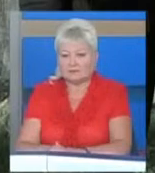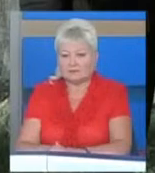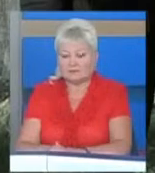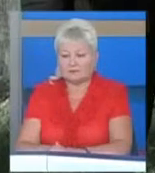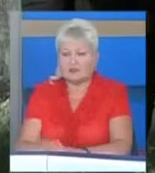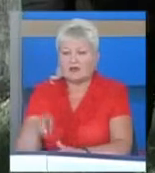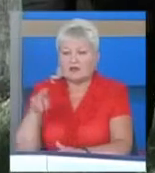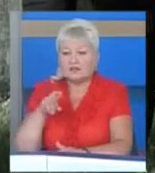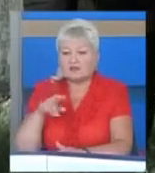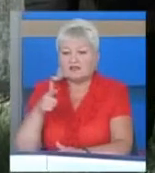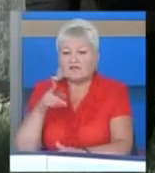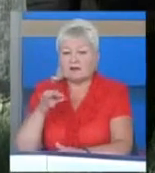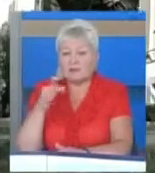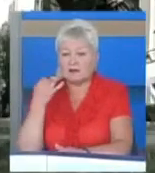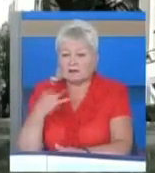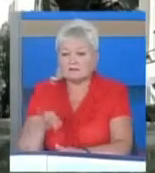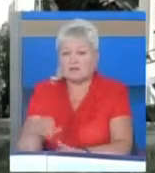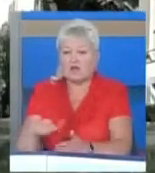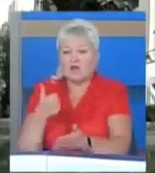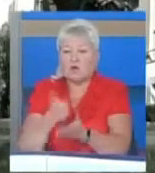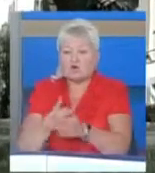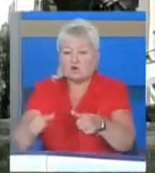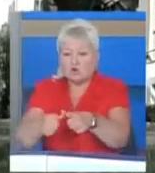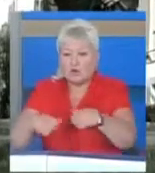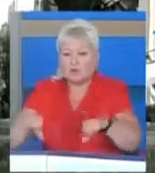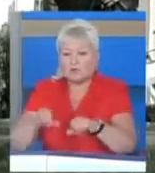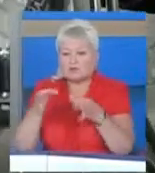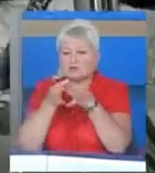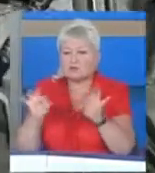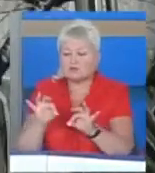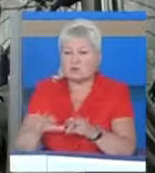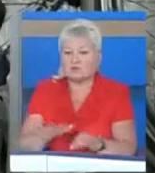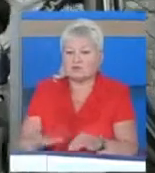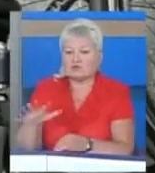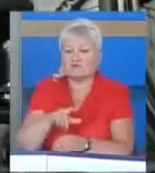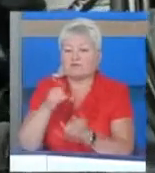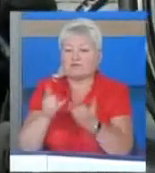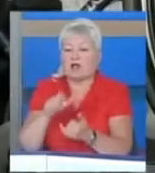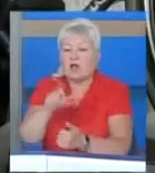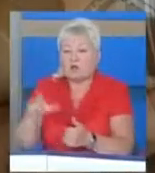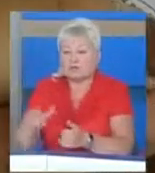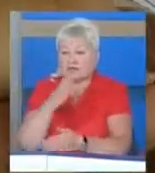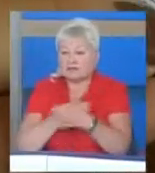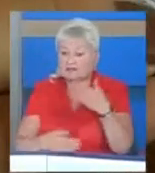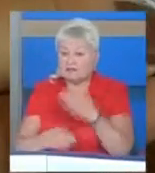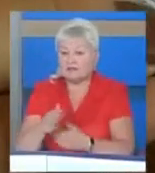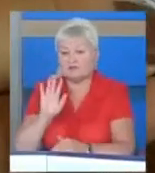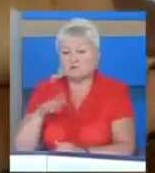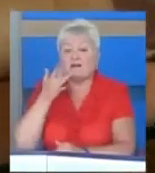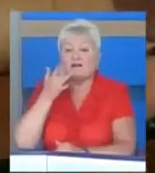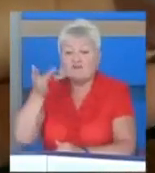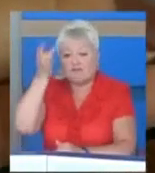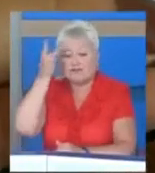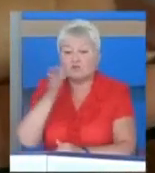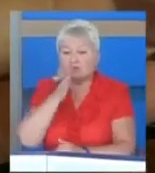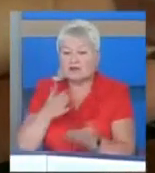Ярослав Грибальський очолює комісію з доступності середовища для людей з інвалідністю. Навіть влітку, часу